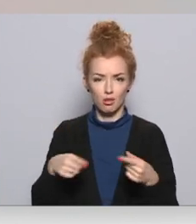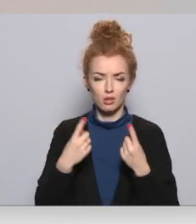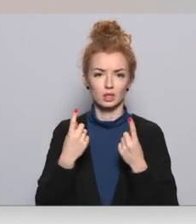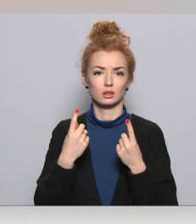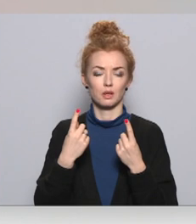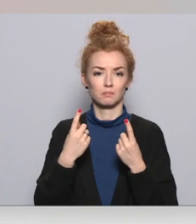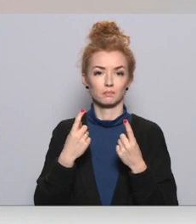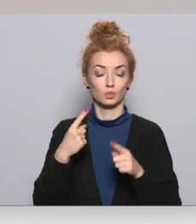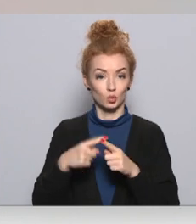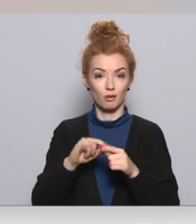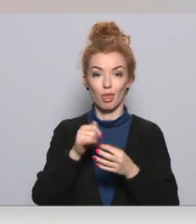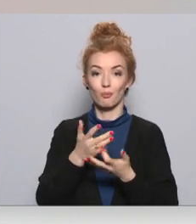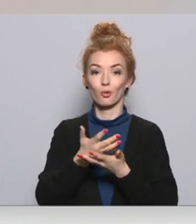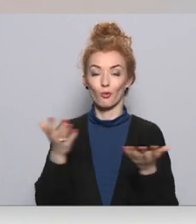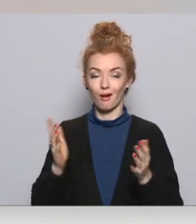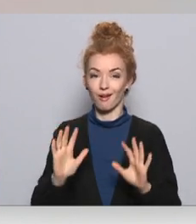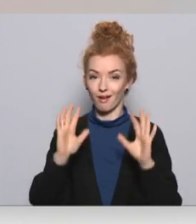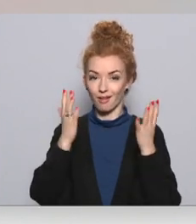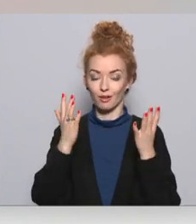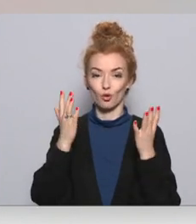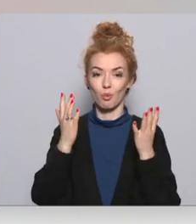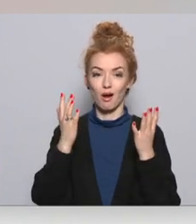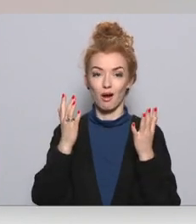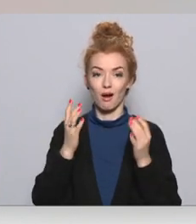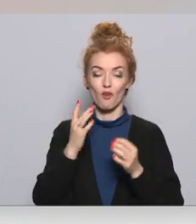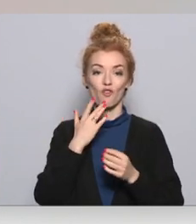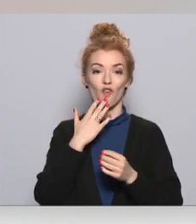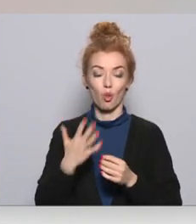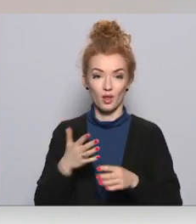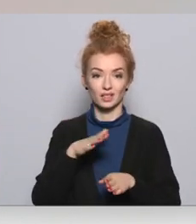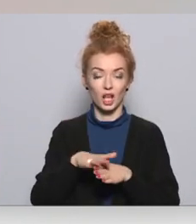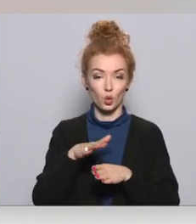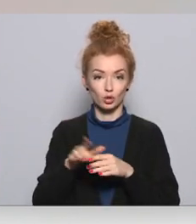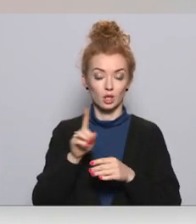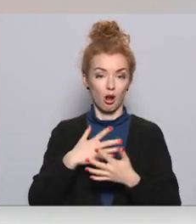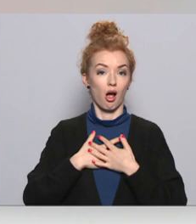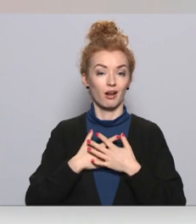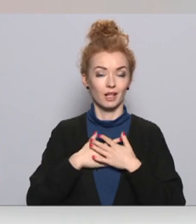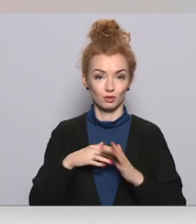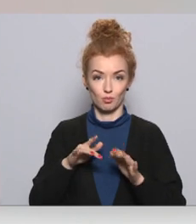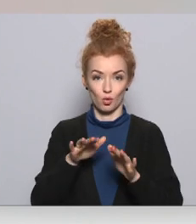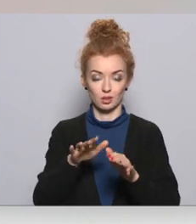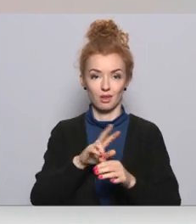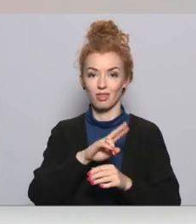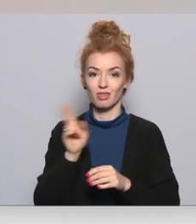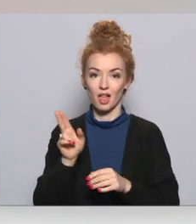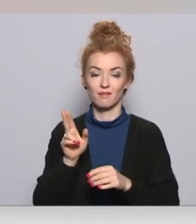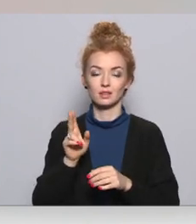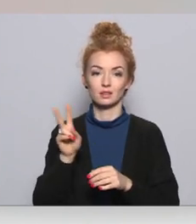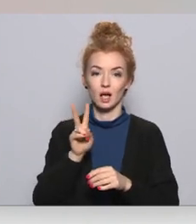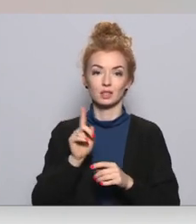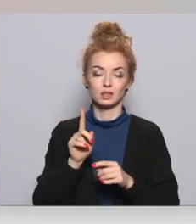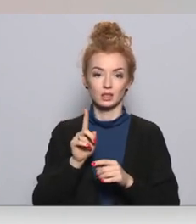Un, jebkurā gadījumā, kā valodas lietošana ir aktīvs procesus, nevis kaut kas, kas kaut kad ir